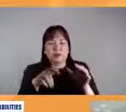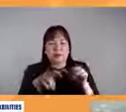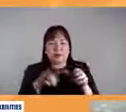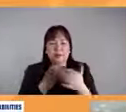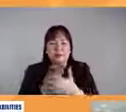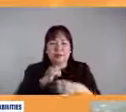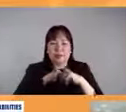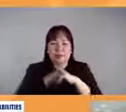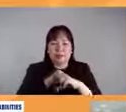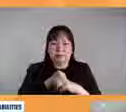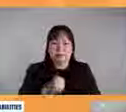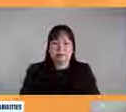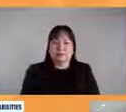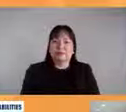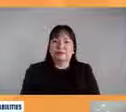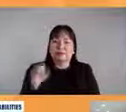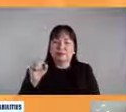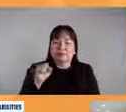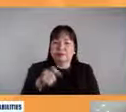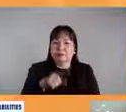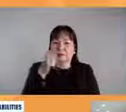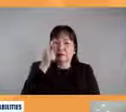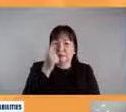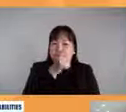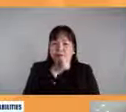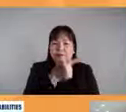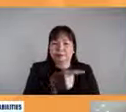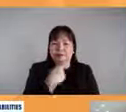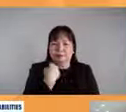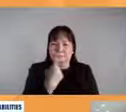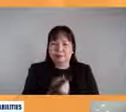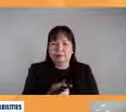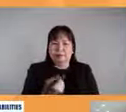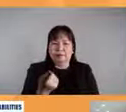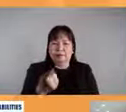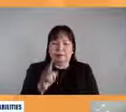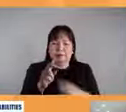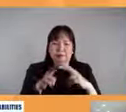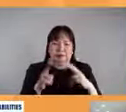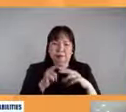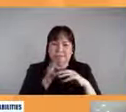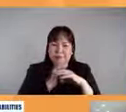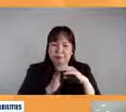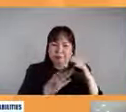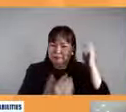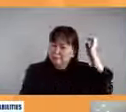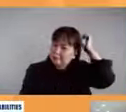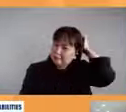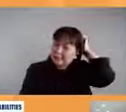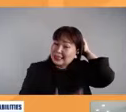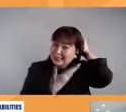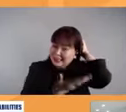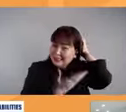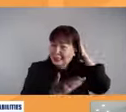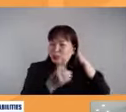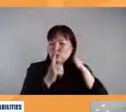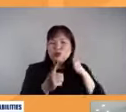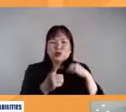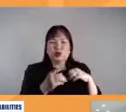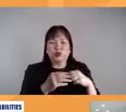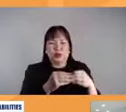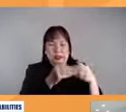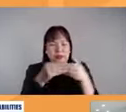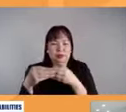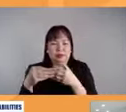actually si Sir Lauro he's very humble siya yung aming nakaraan na